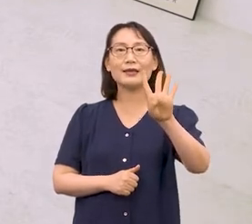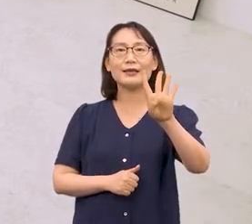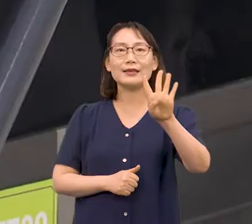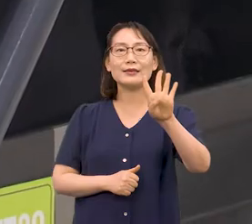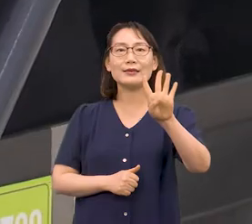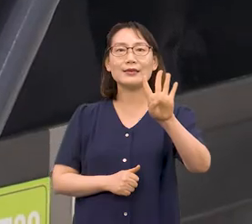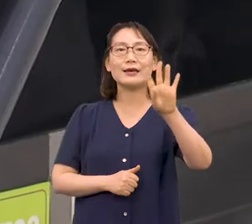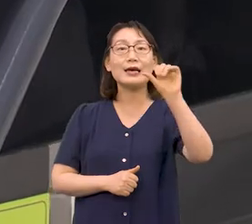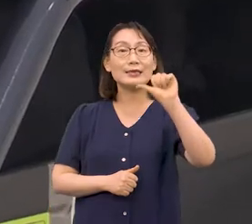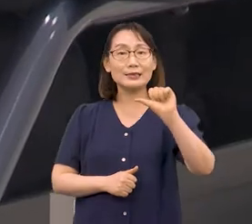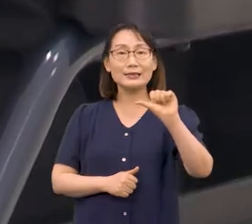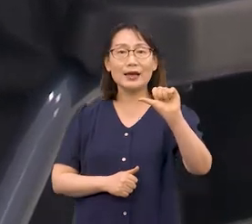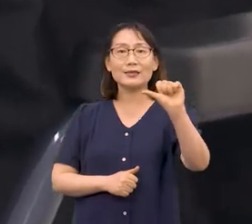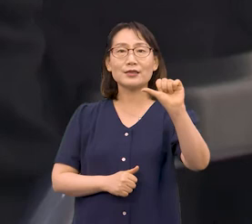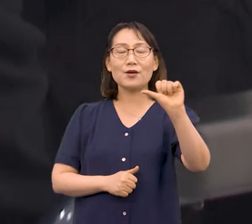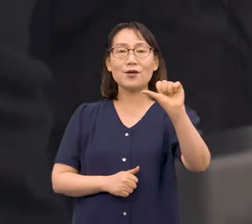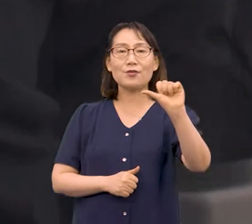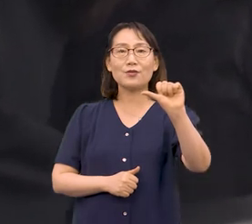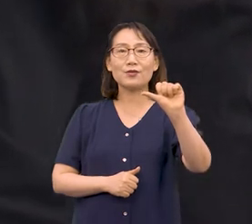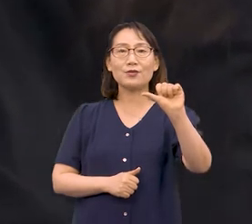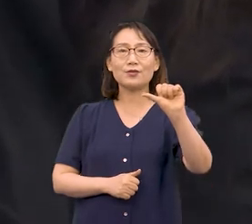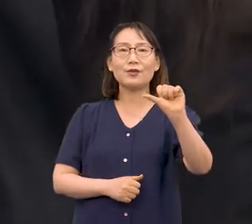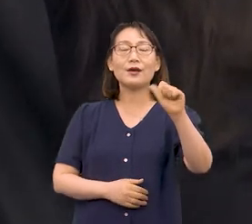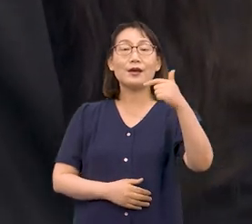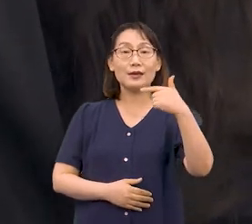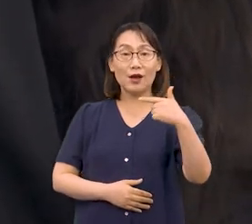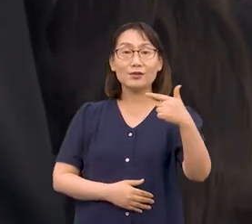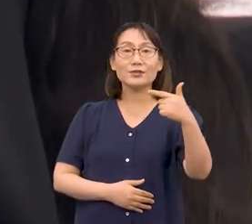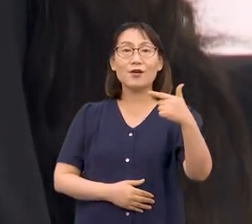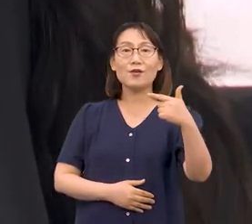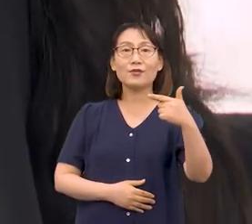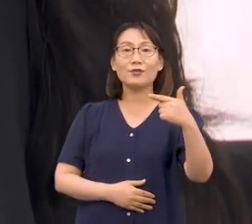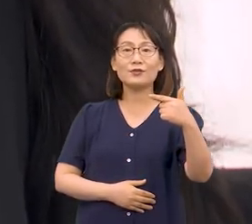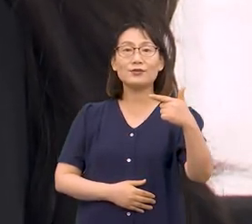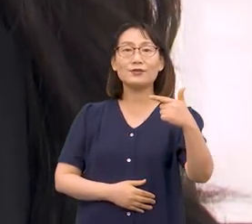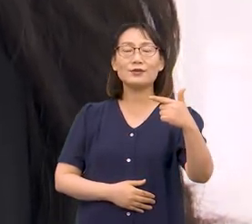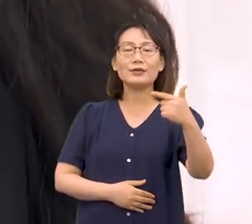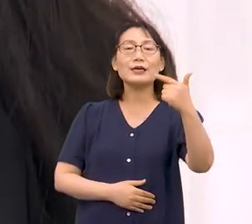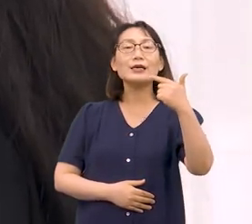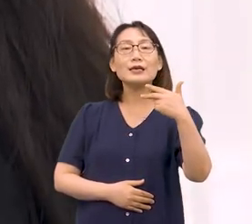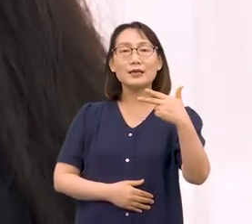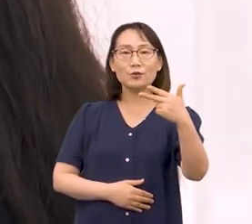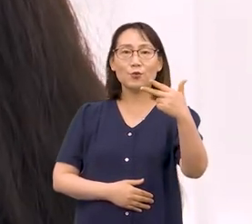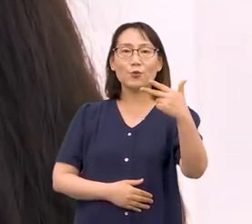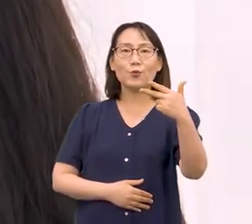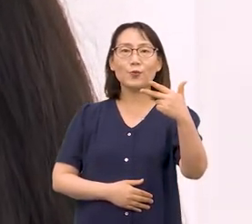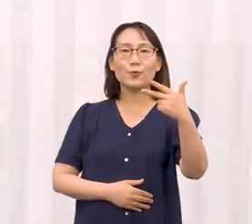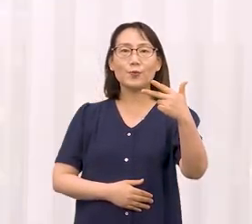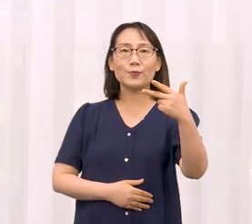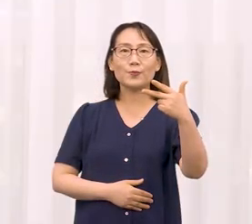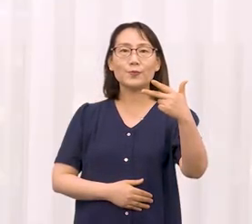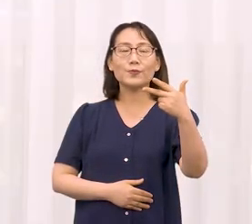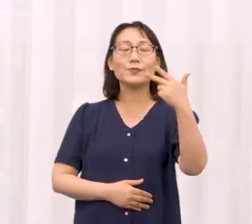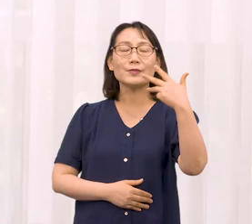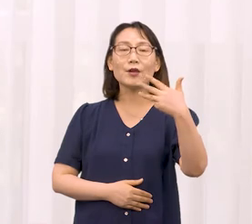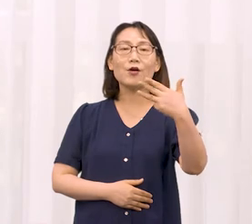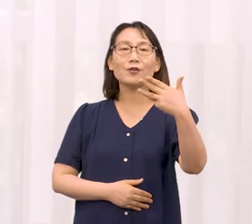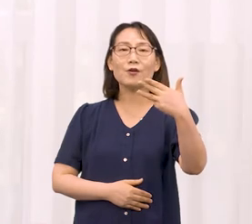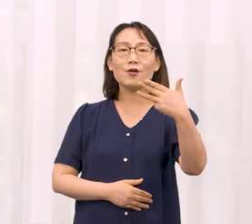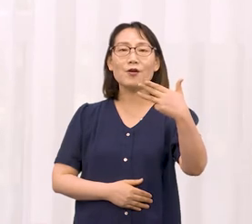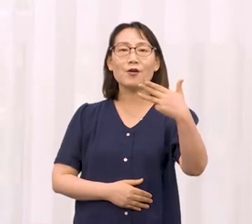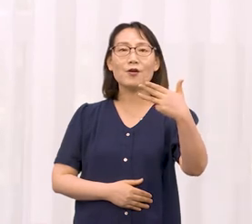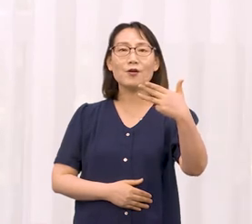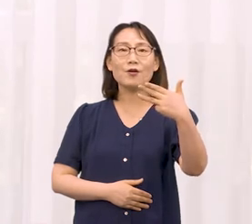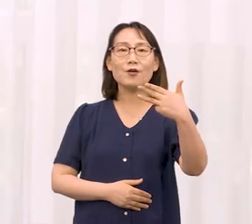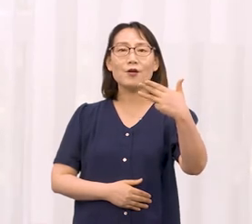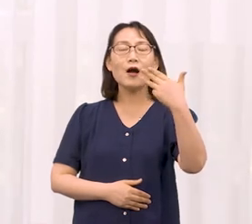다섯 여섯 일곱 여덟